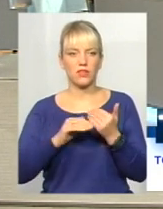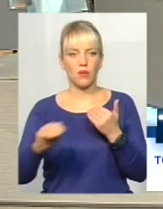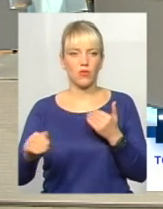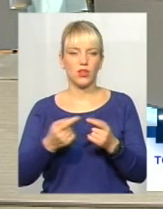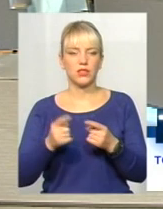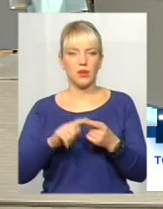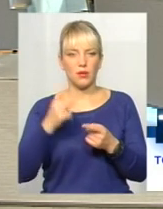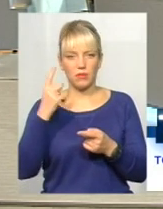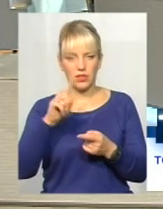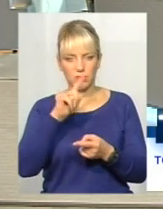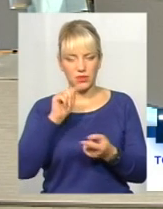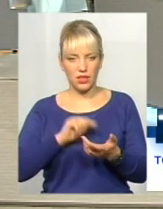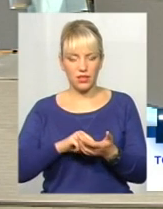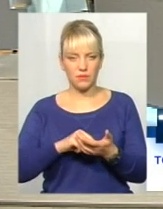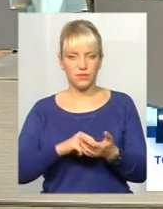Ще питання?